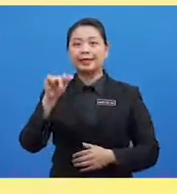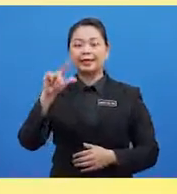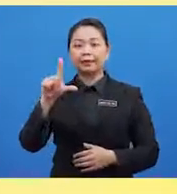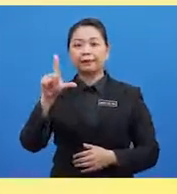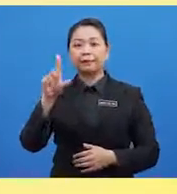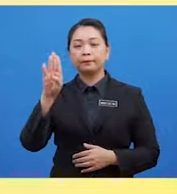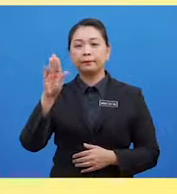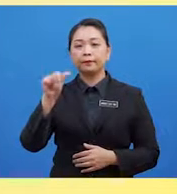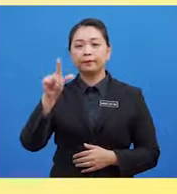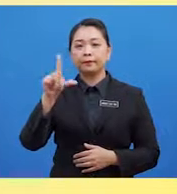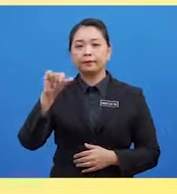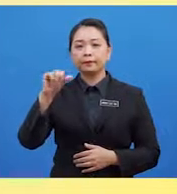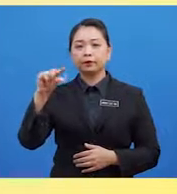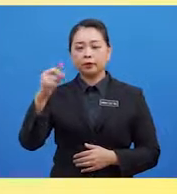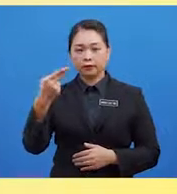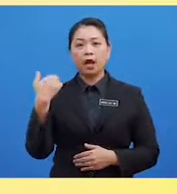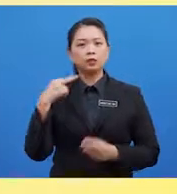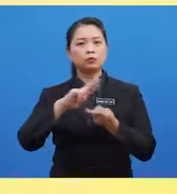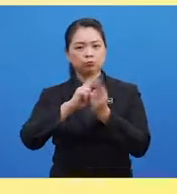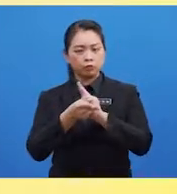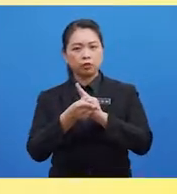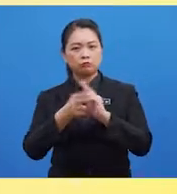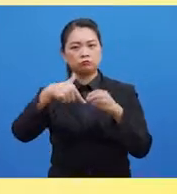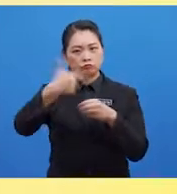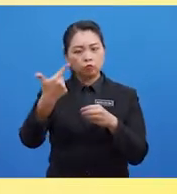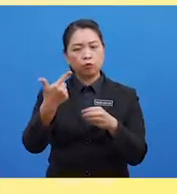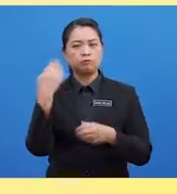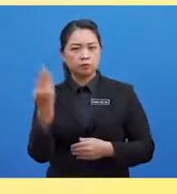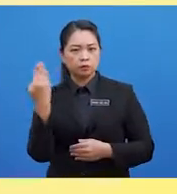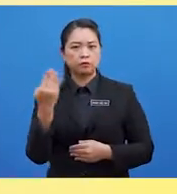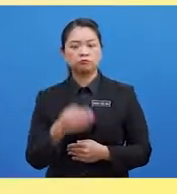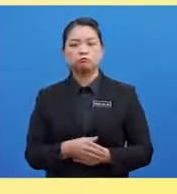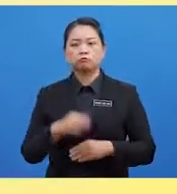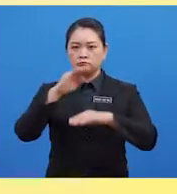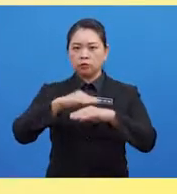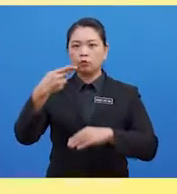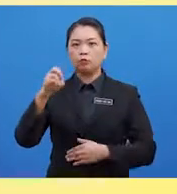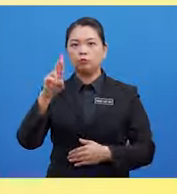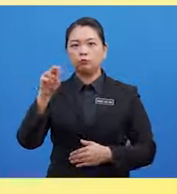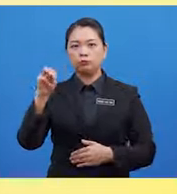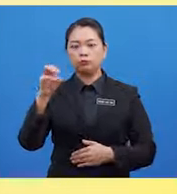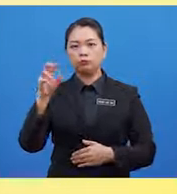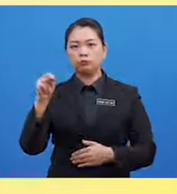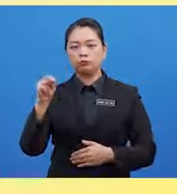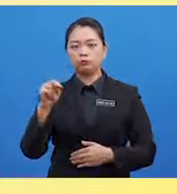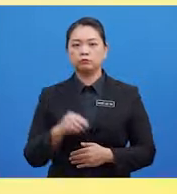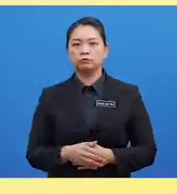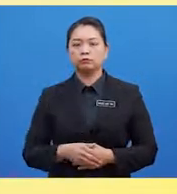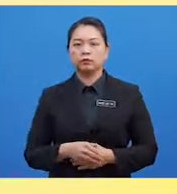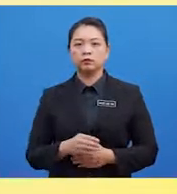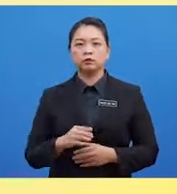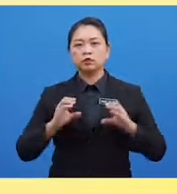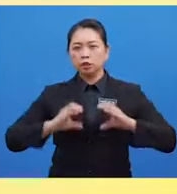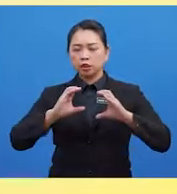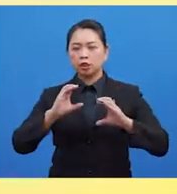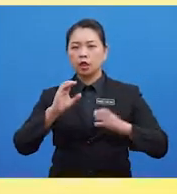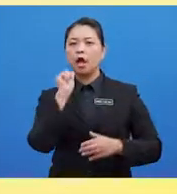Perubahan Mendadak Yang Luah Biasa Dan Berlaku Peningkatan Dalam Tahap Hormon Perubahan Ini Secara Amnya